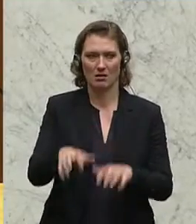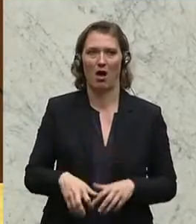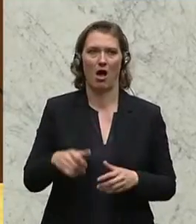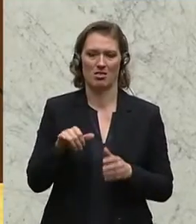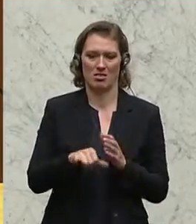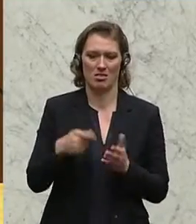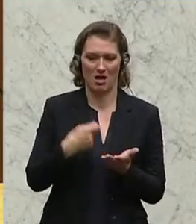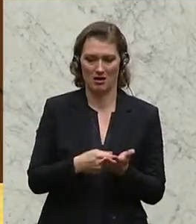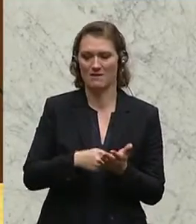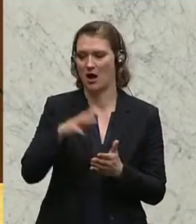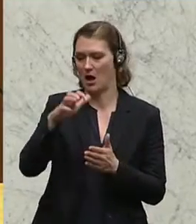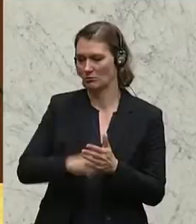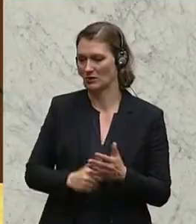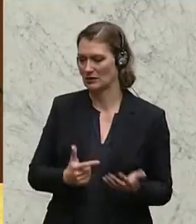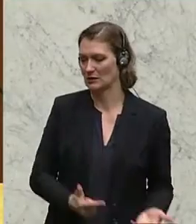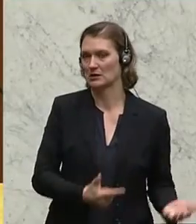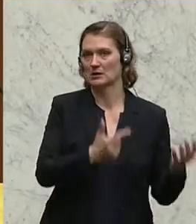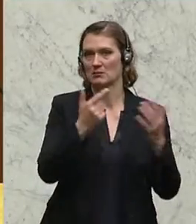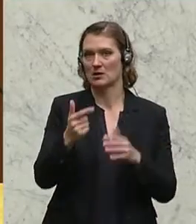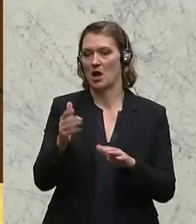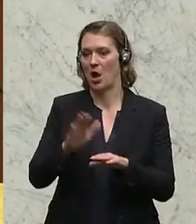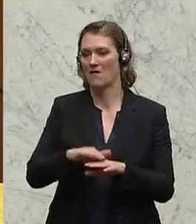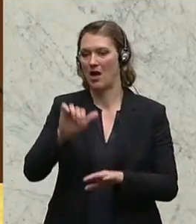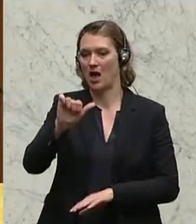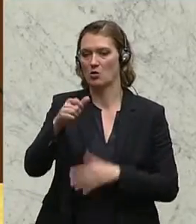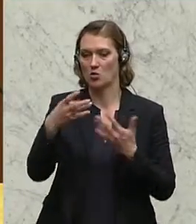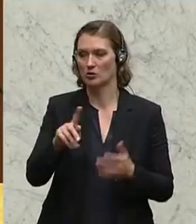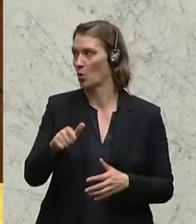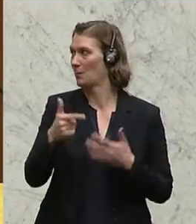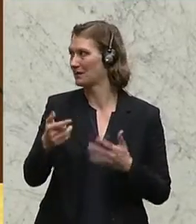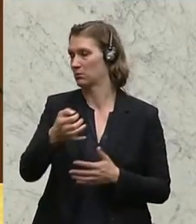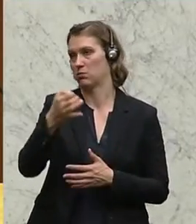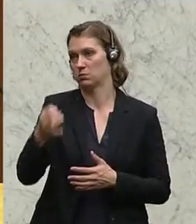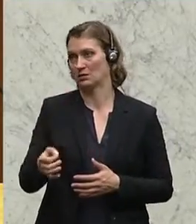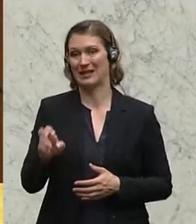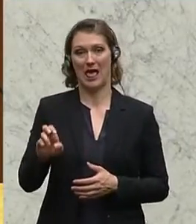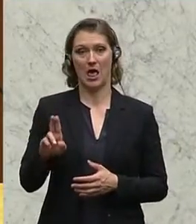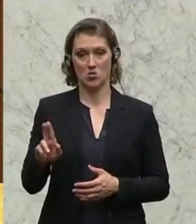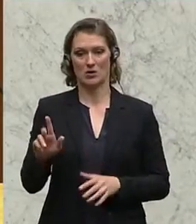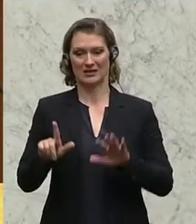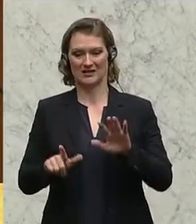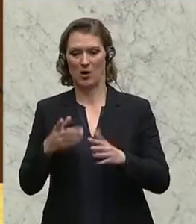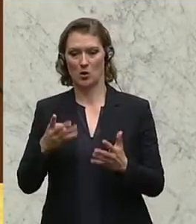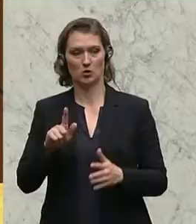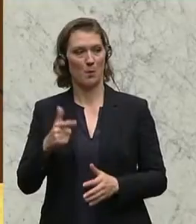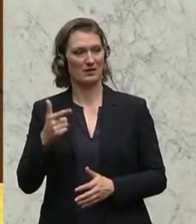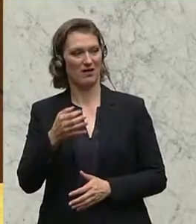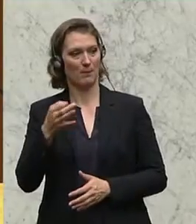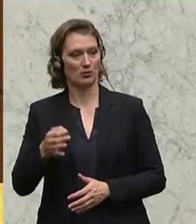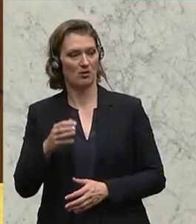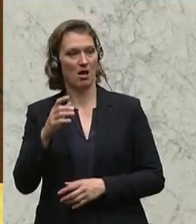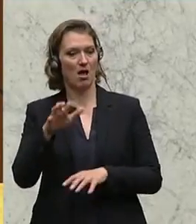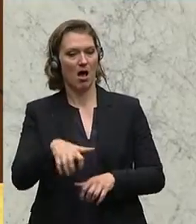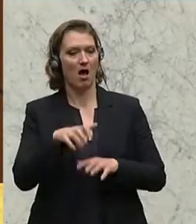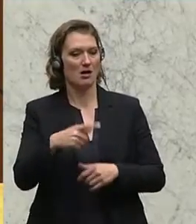Inkrafttreten des CETA abschaffen. Nach sieben Jahren soll es 91,7 Prozent sein. Die EU wird ihrerseits 92,2 Prozent der Agrar